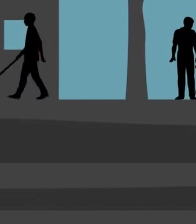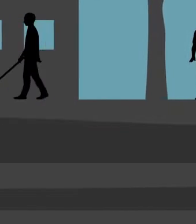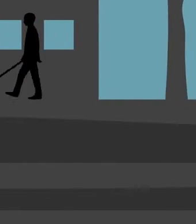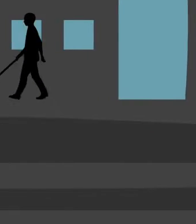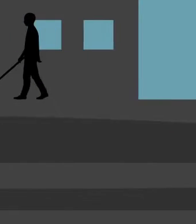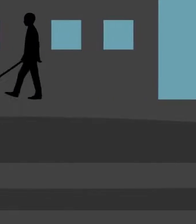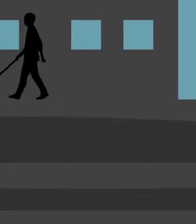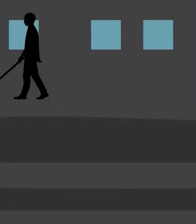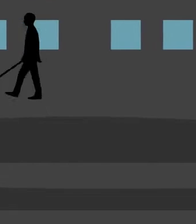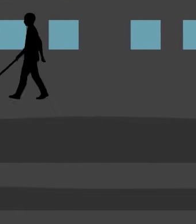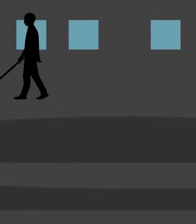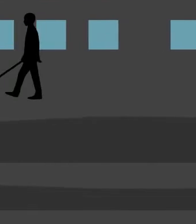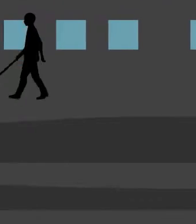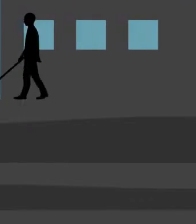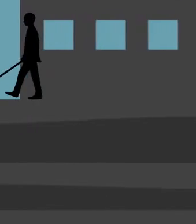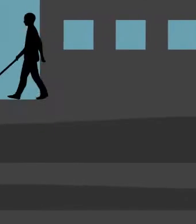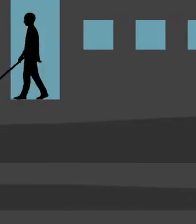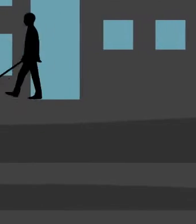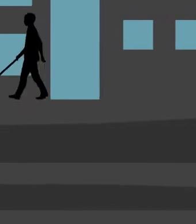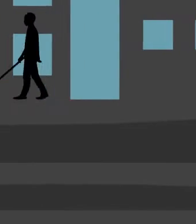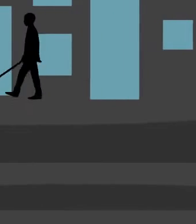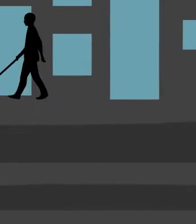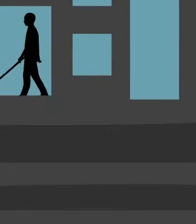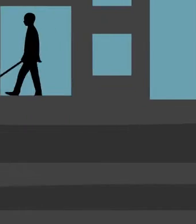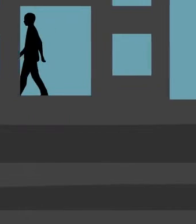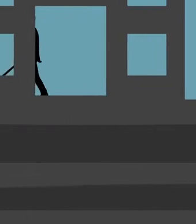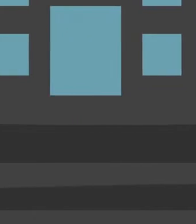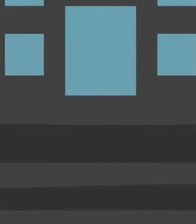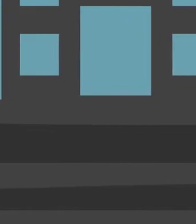want, I can be what I want to be